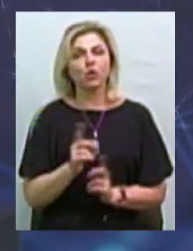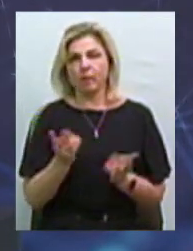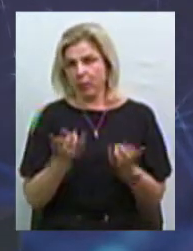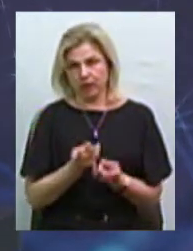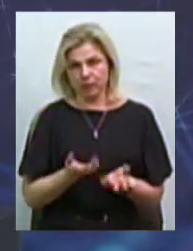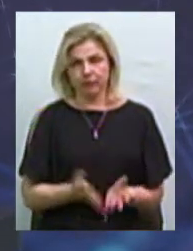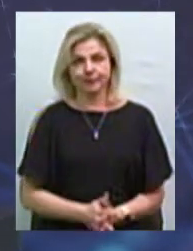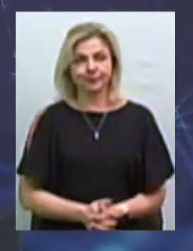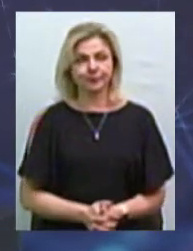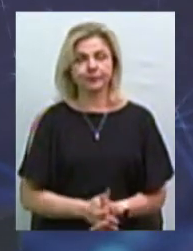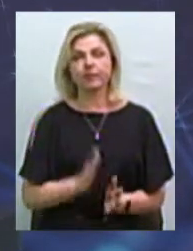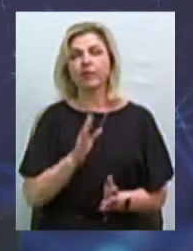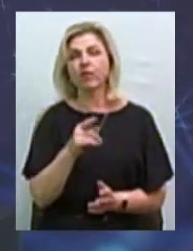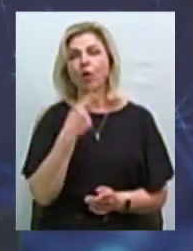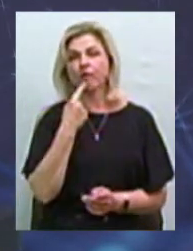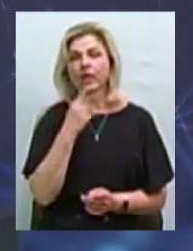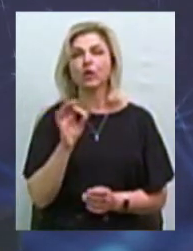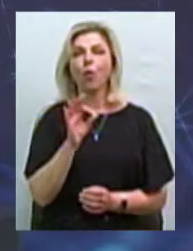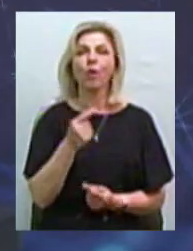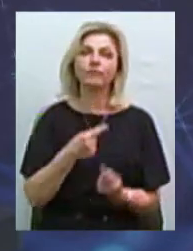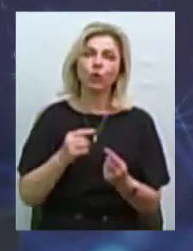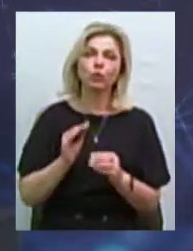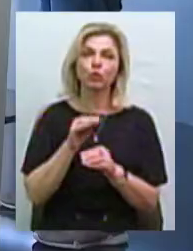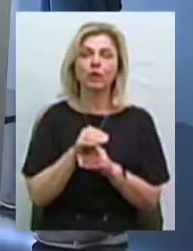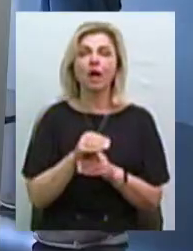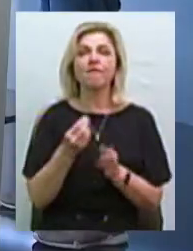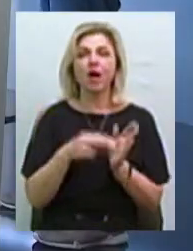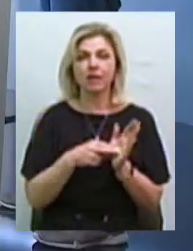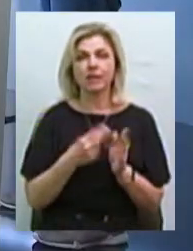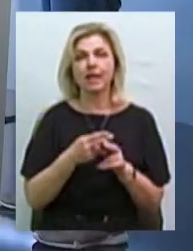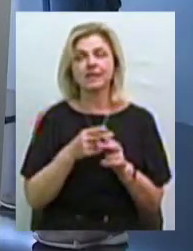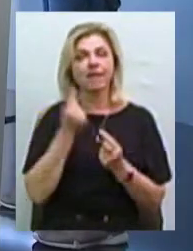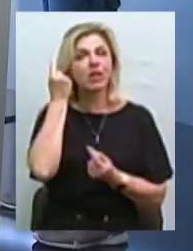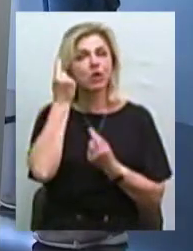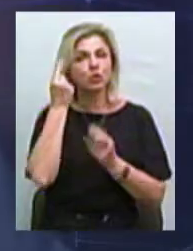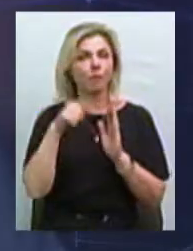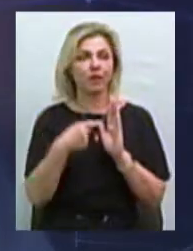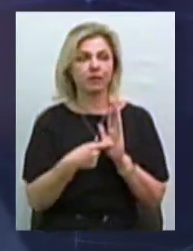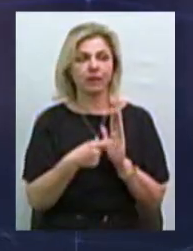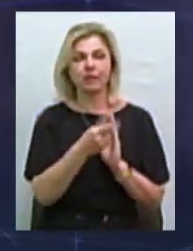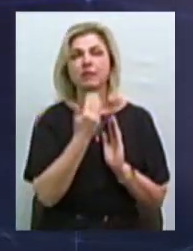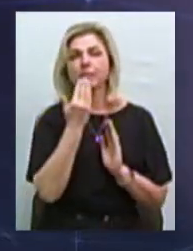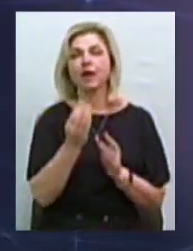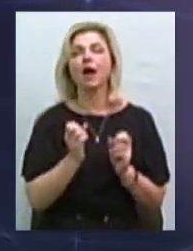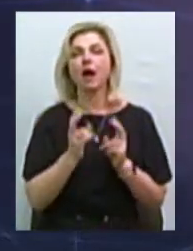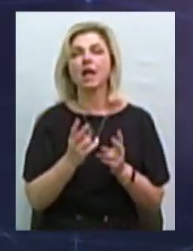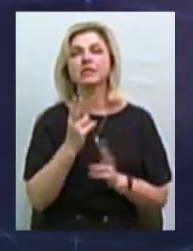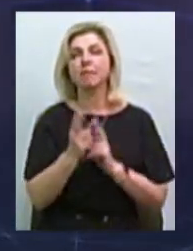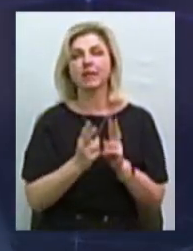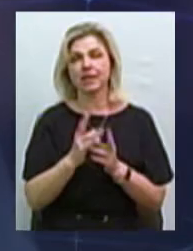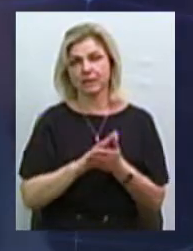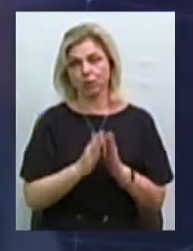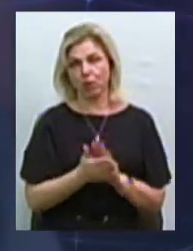Ви говорите про додану вартість, зрозуміло. Але це майже філософське питання. Як змінити ситуацію? Як